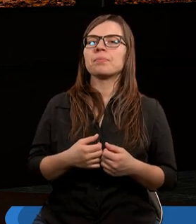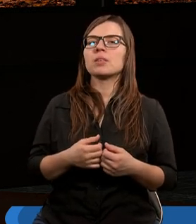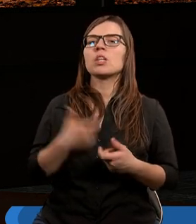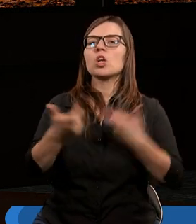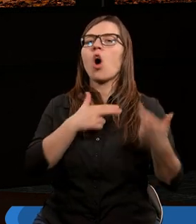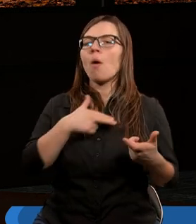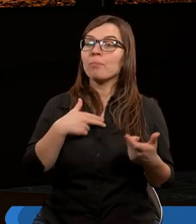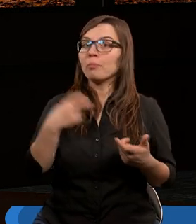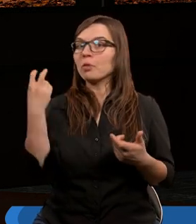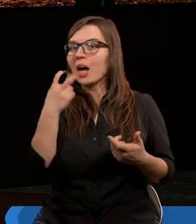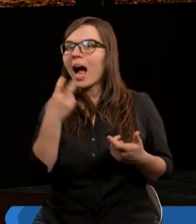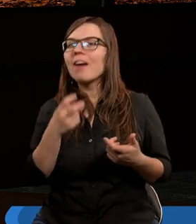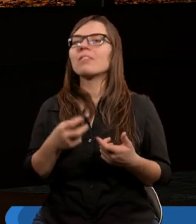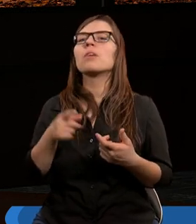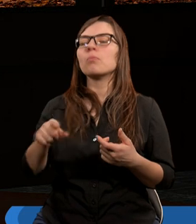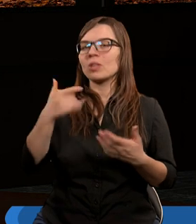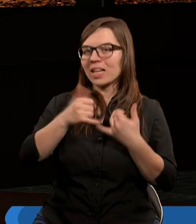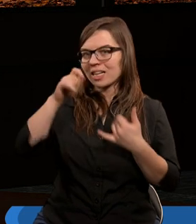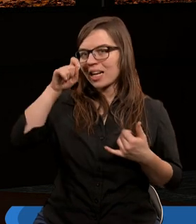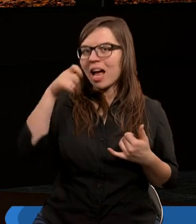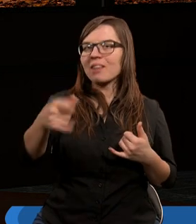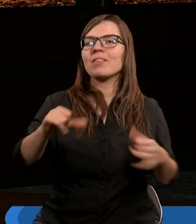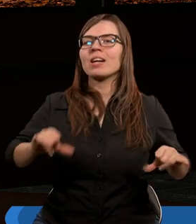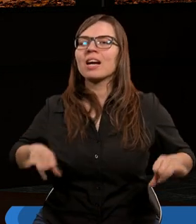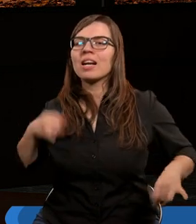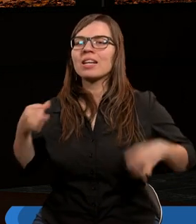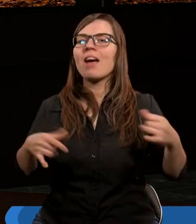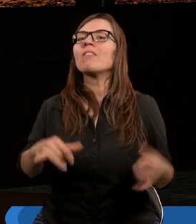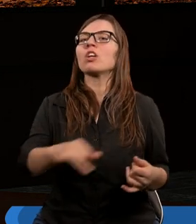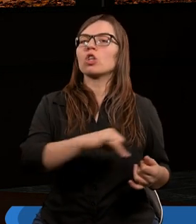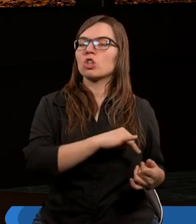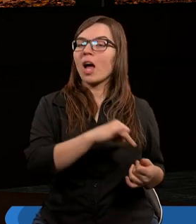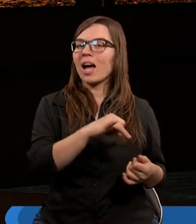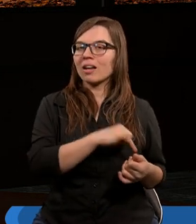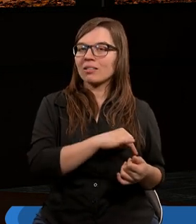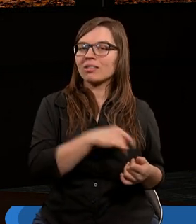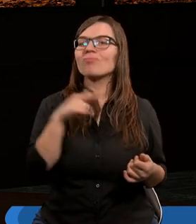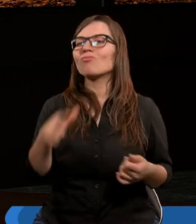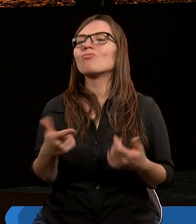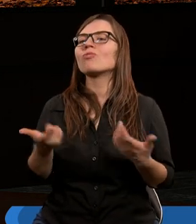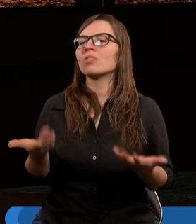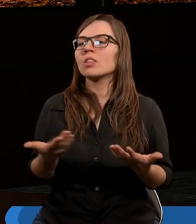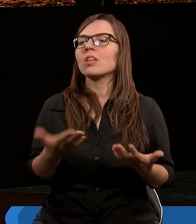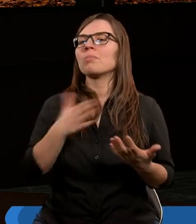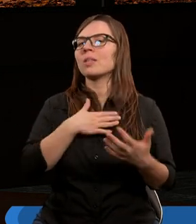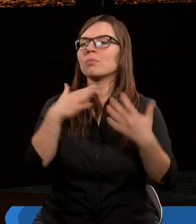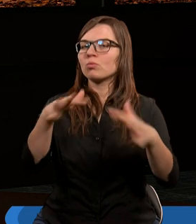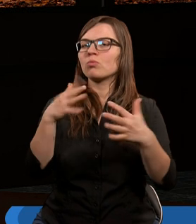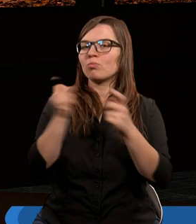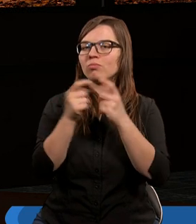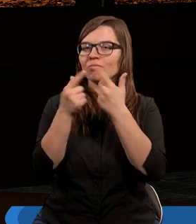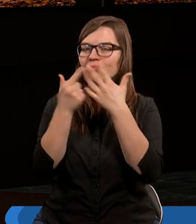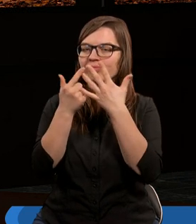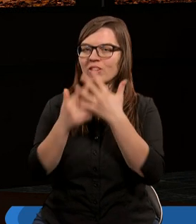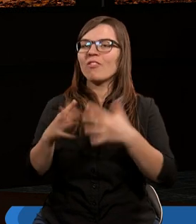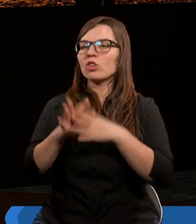robi nam się ciekawie, tak, bo jeżeli nazwiemy gniew grzechem, no to nagle wiele jest punktów w ciągu